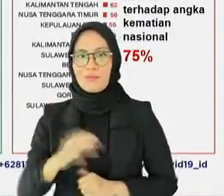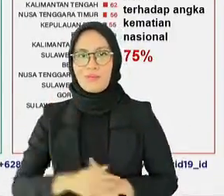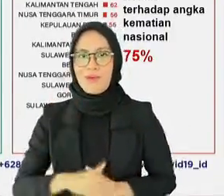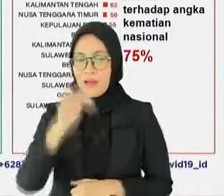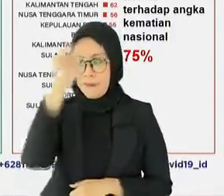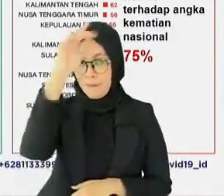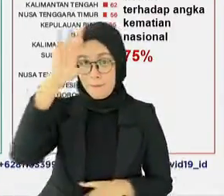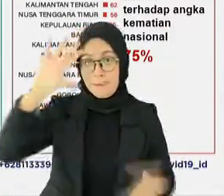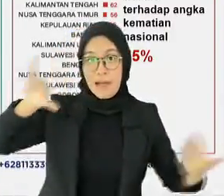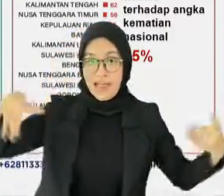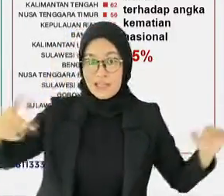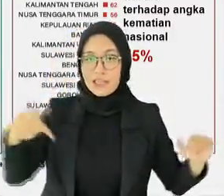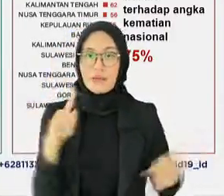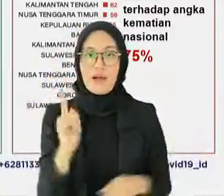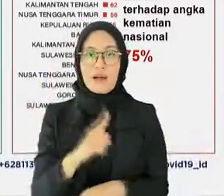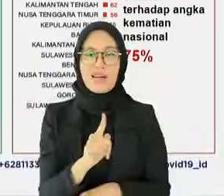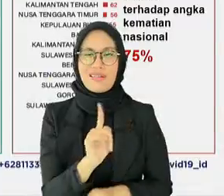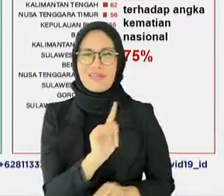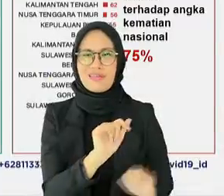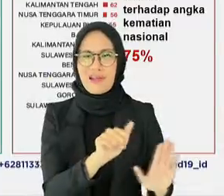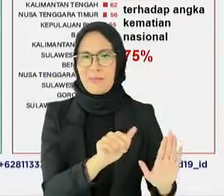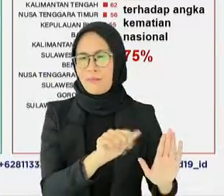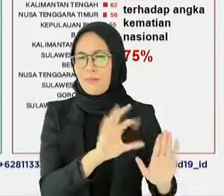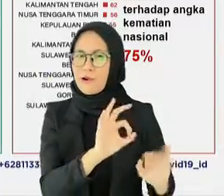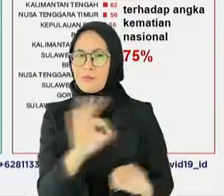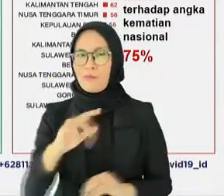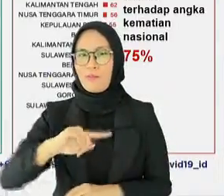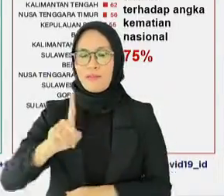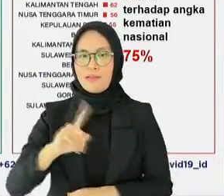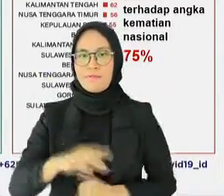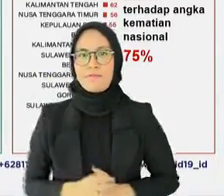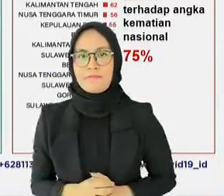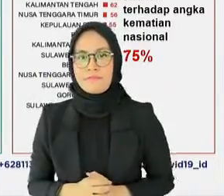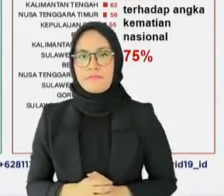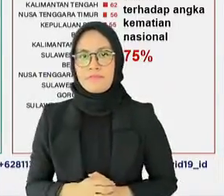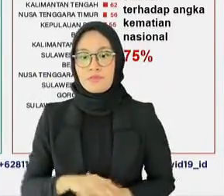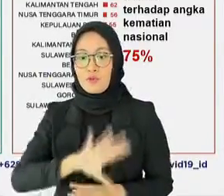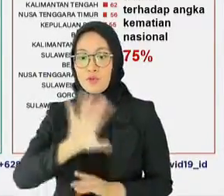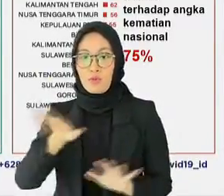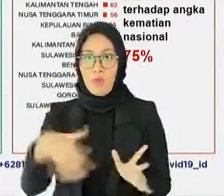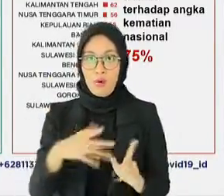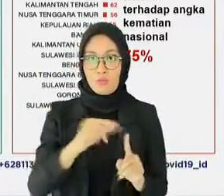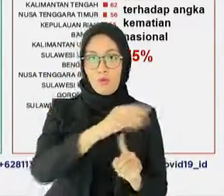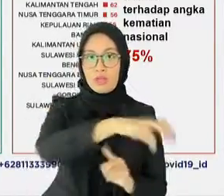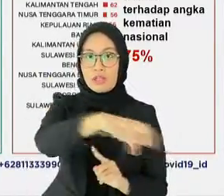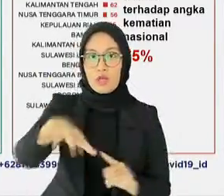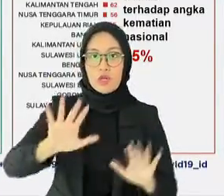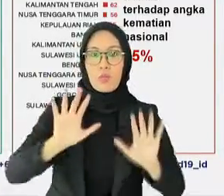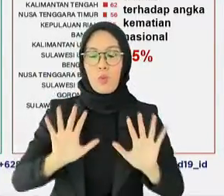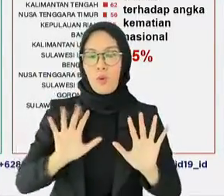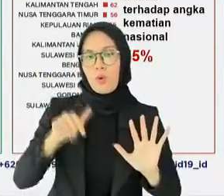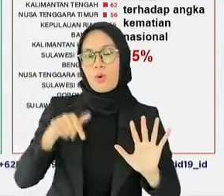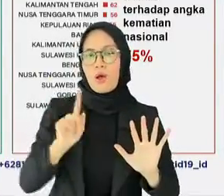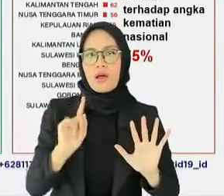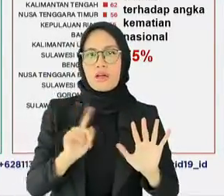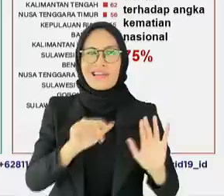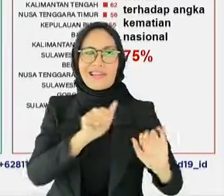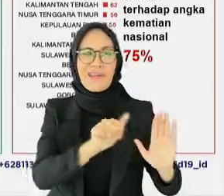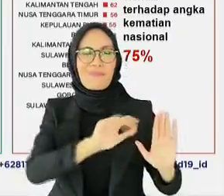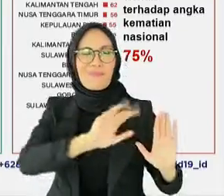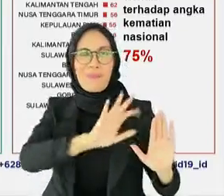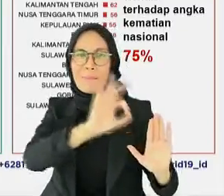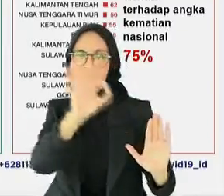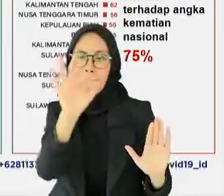6,933. Kesepuluh provinsi ini menyumbangkan 65 persen